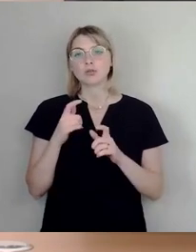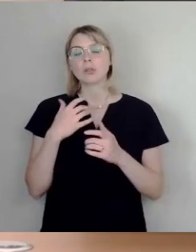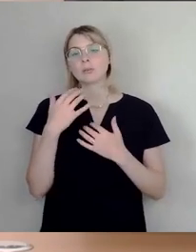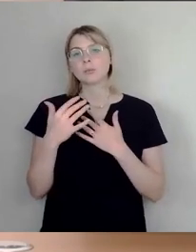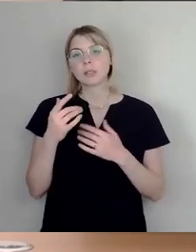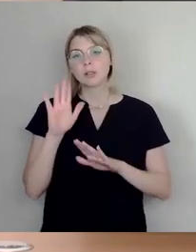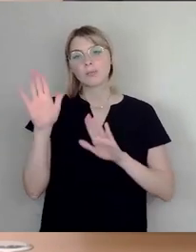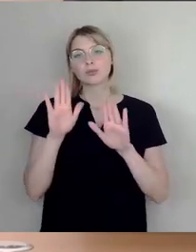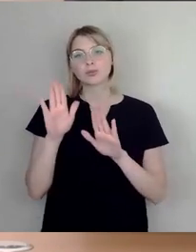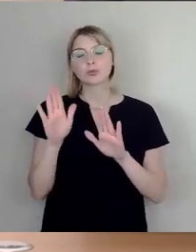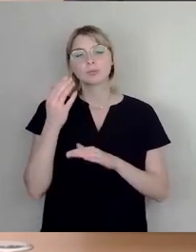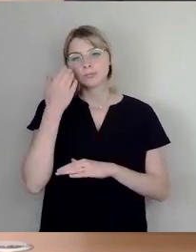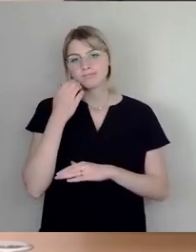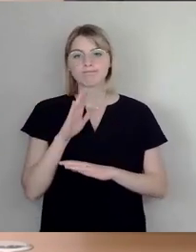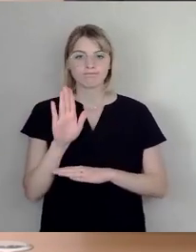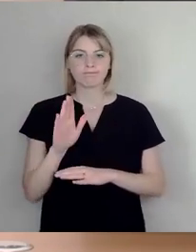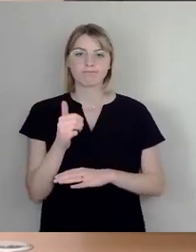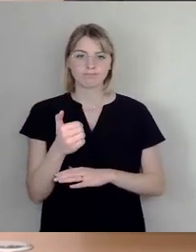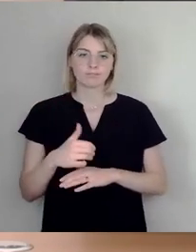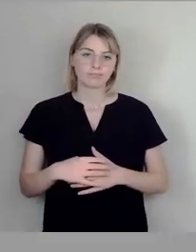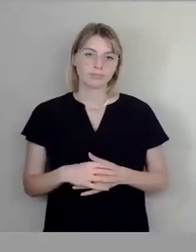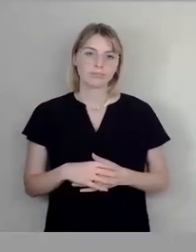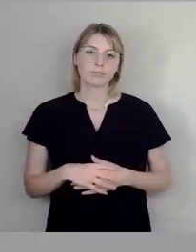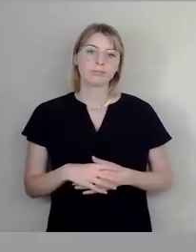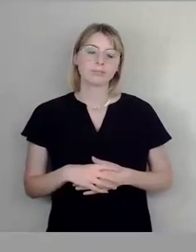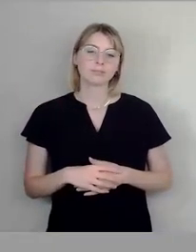zustimmen kann, den bitte ich um das Stimmzeichen.